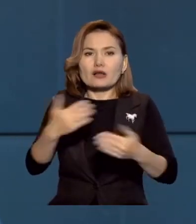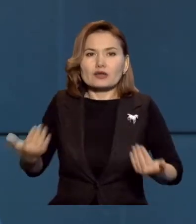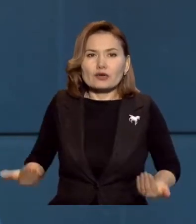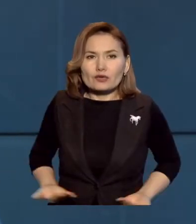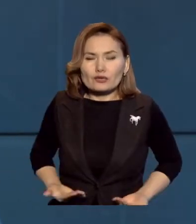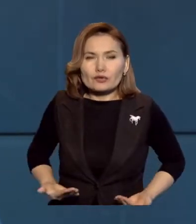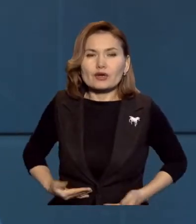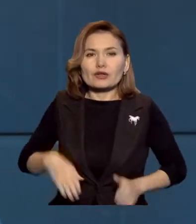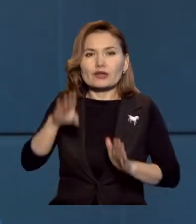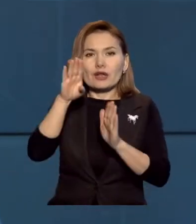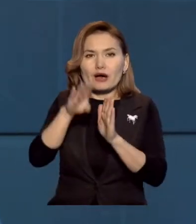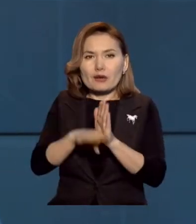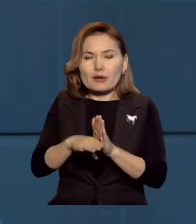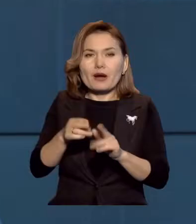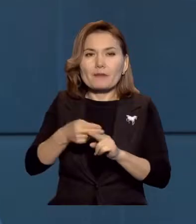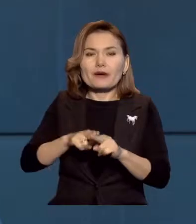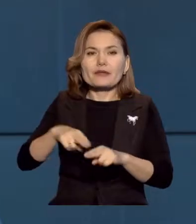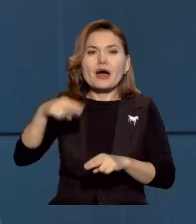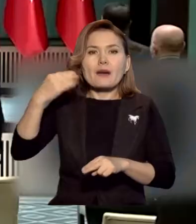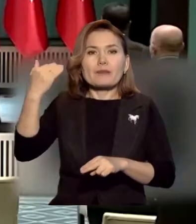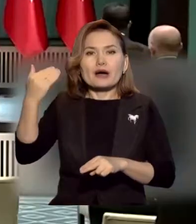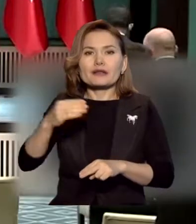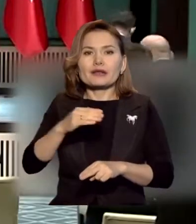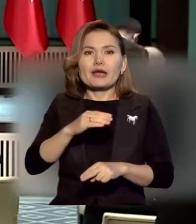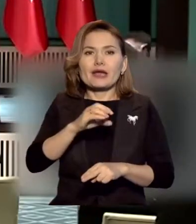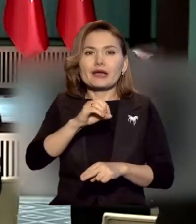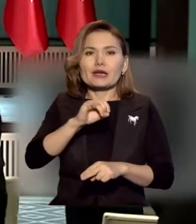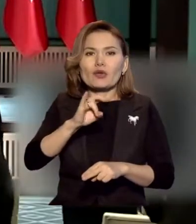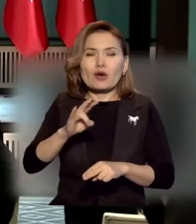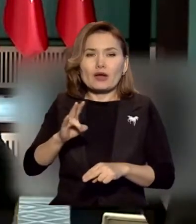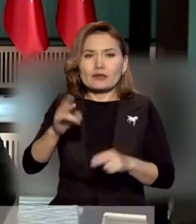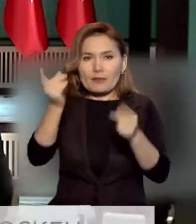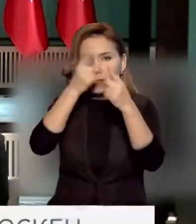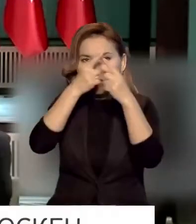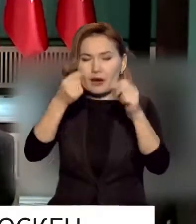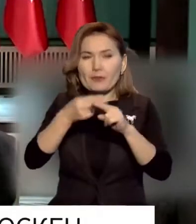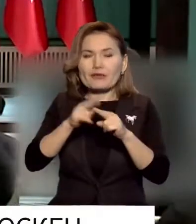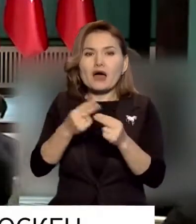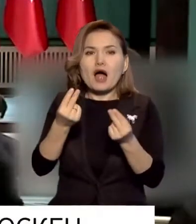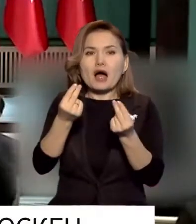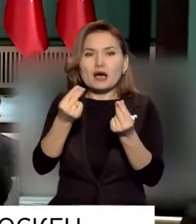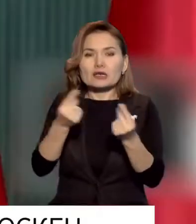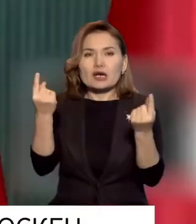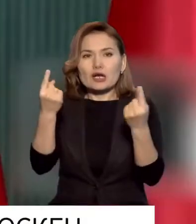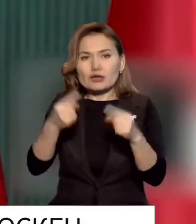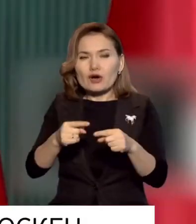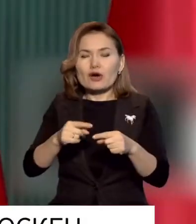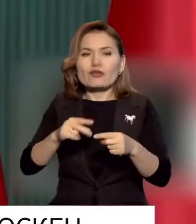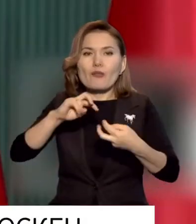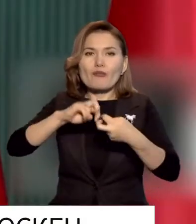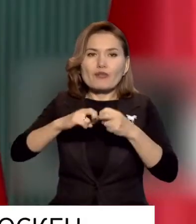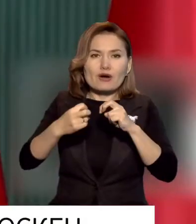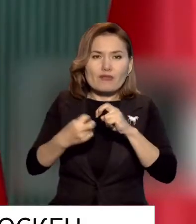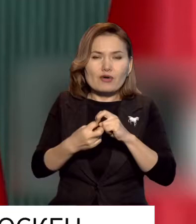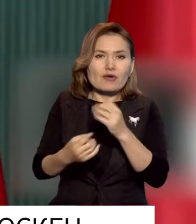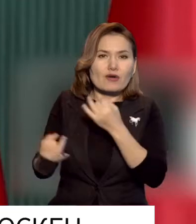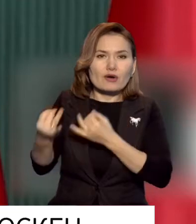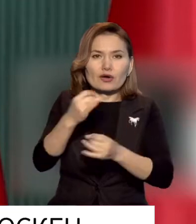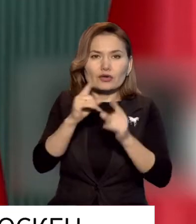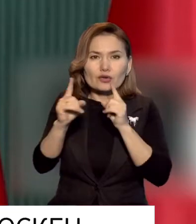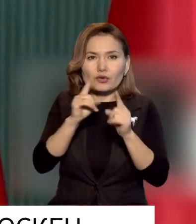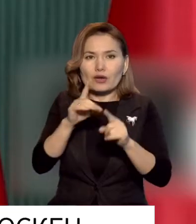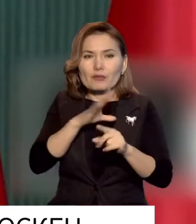ашырлатып отыр. Озған орай президент Реджеп Тайып Ердоган мәлімдеме жасап, қаржылық ақуалдың мұншалықты қиындауына өкініш білдірді.